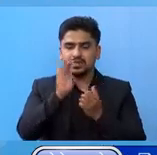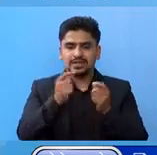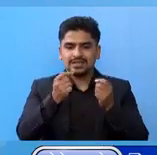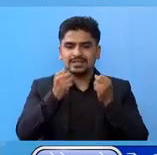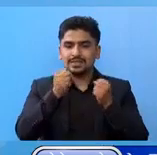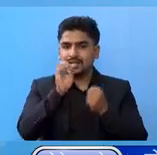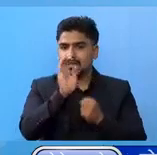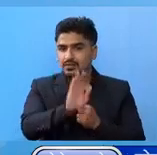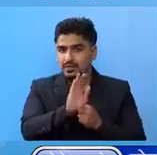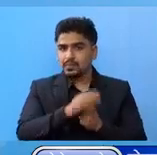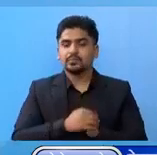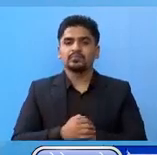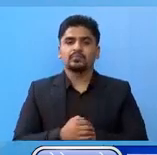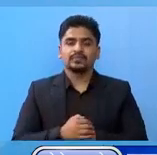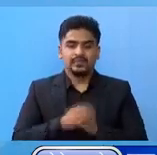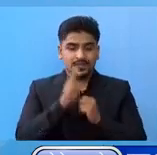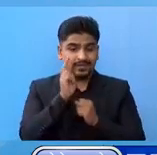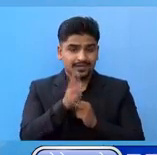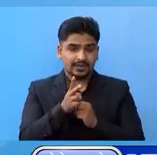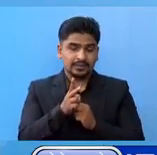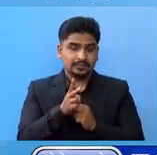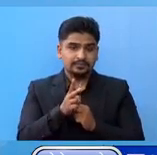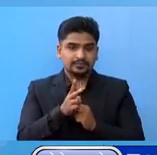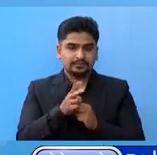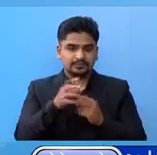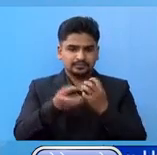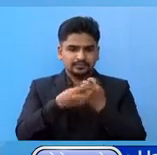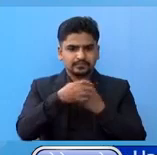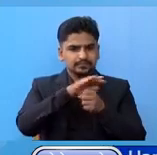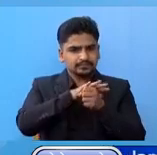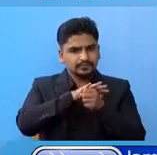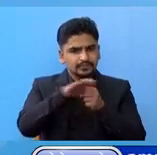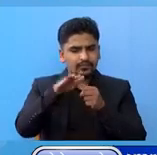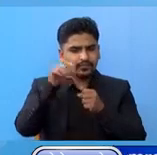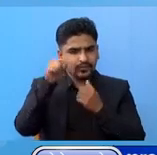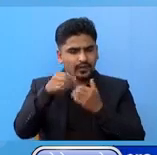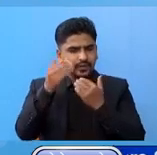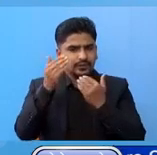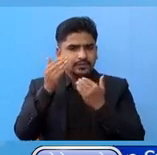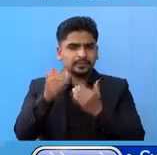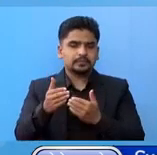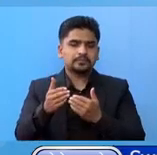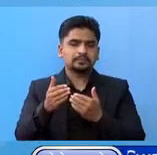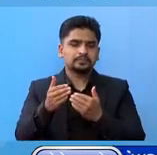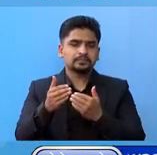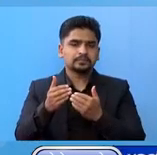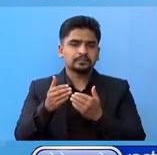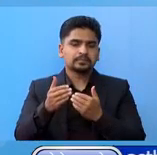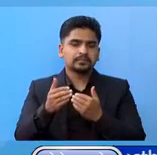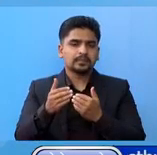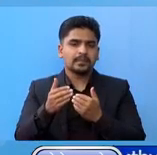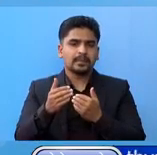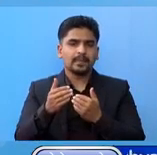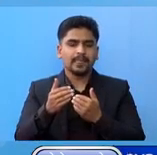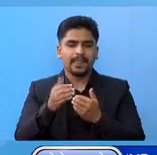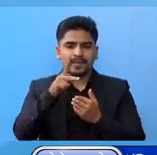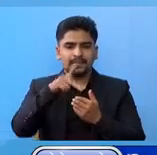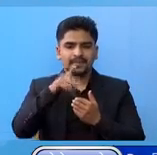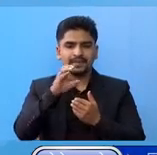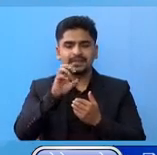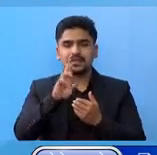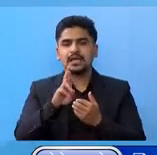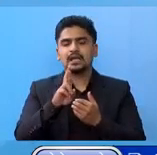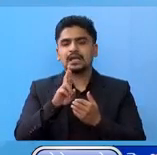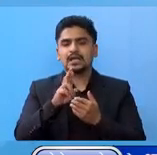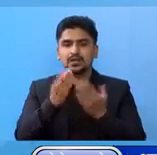कापासिटी छो एसरी देश भरी मा हाल सम्मा रियल टाइम